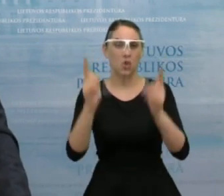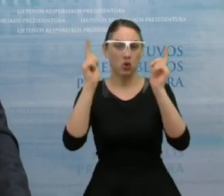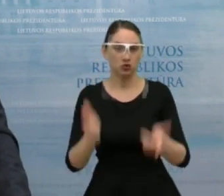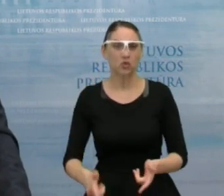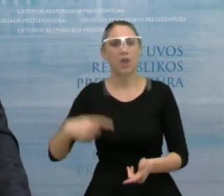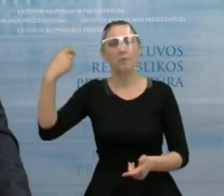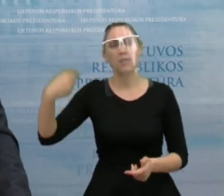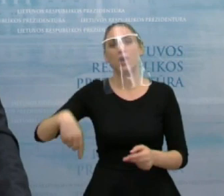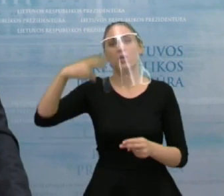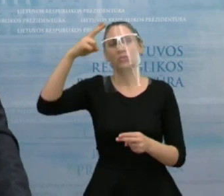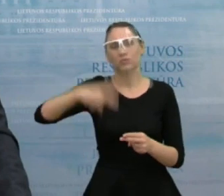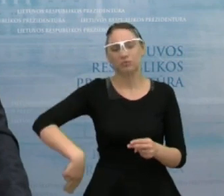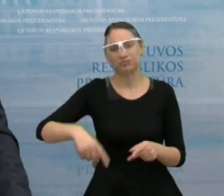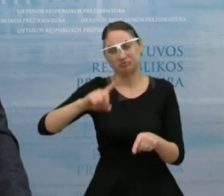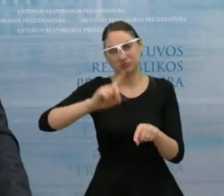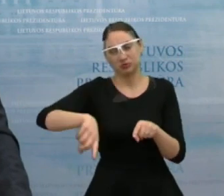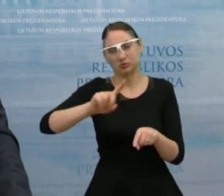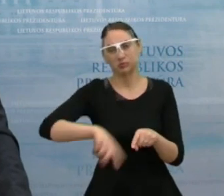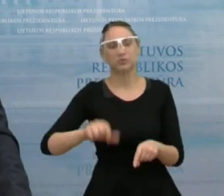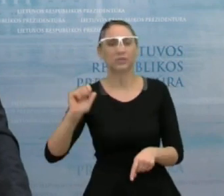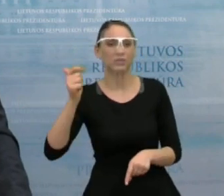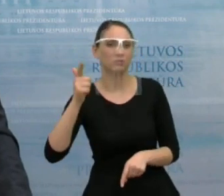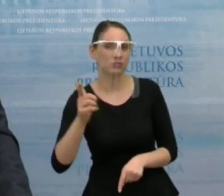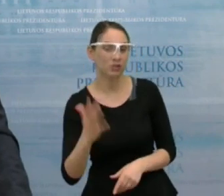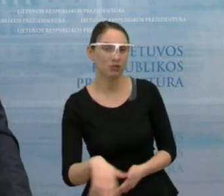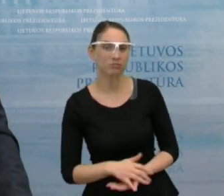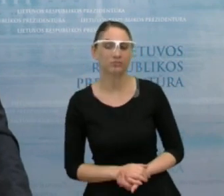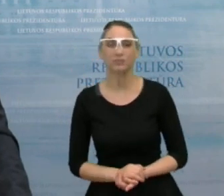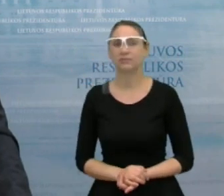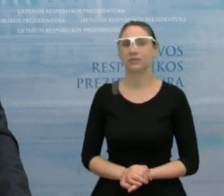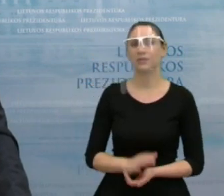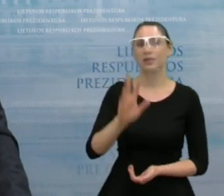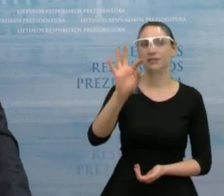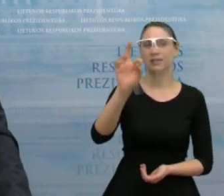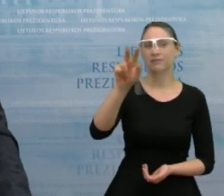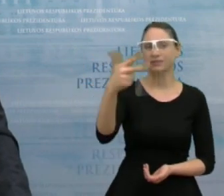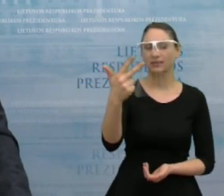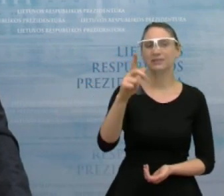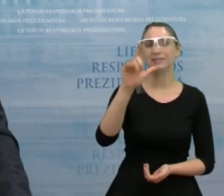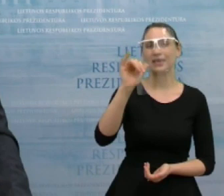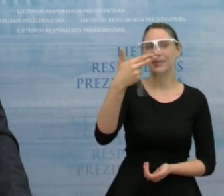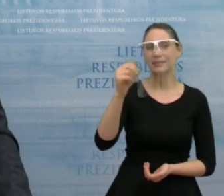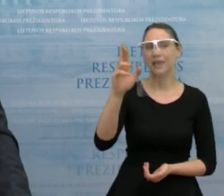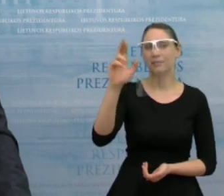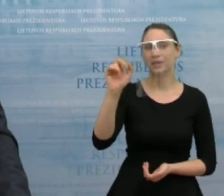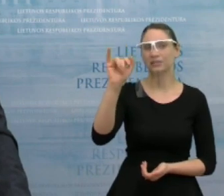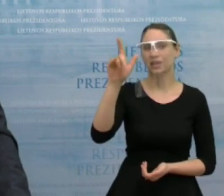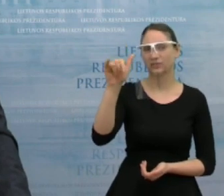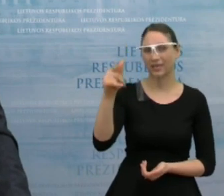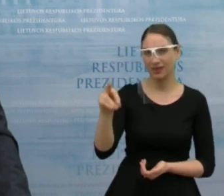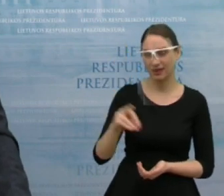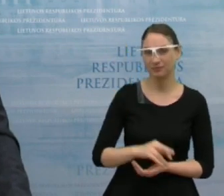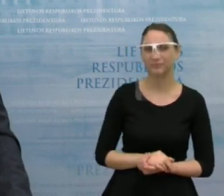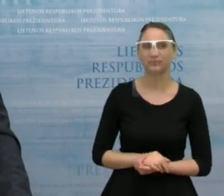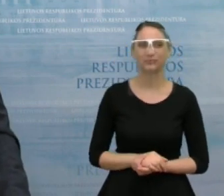prezidento dėl statymo bus priimtas artimiausiomis dienomis. Lina Brazauskini, portalas TV3LT. Prašau, Lina. Labą dieną. Aš trupučiuką